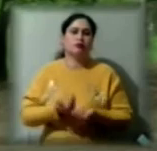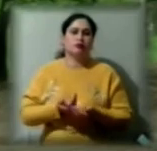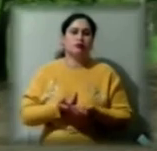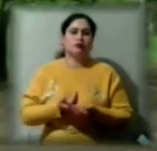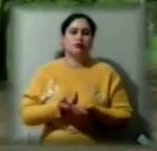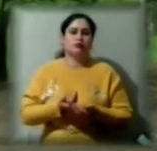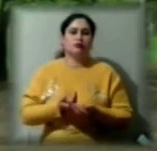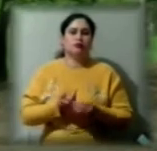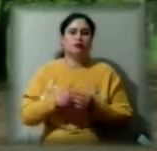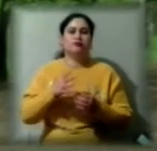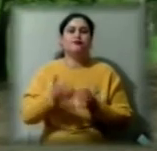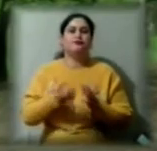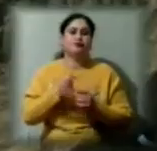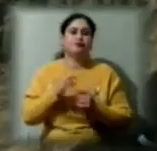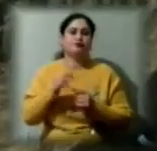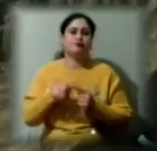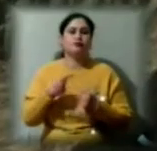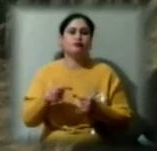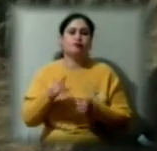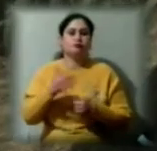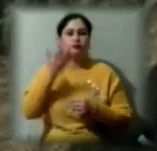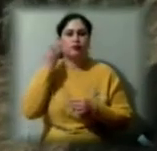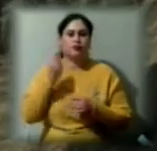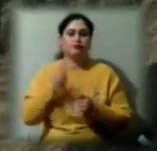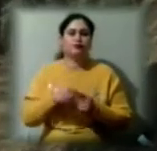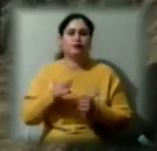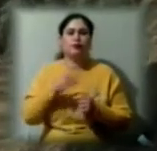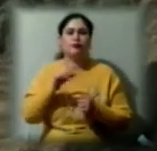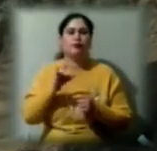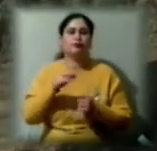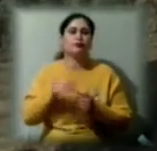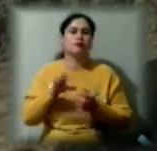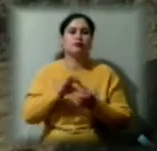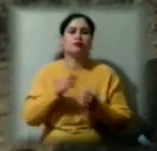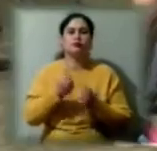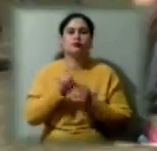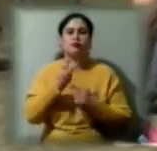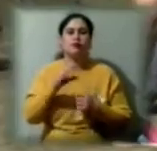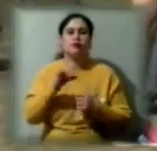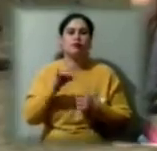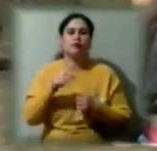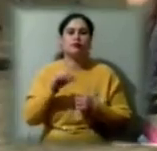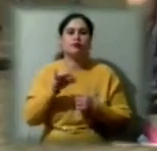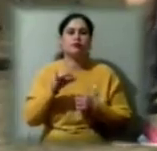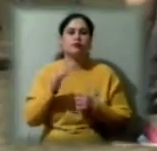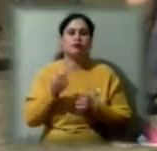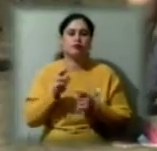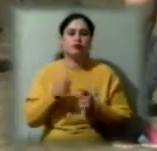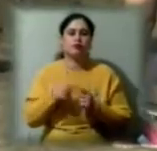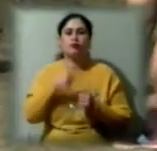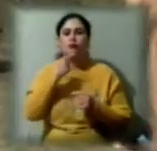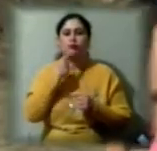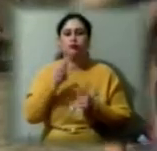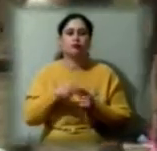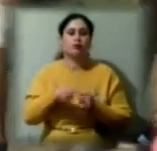витягнули її решті забуття. Петро Коберник долучався до 12 археологічних експедицій. Говорить, це важка